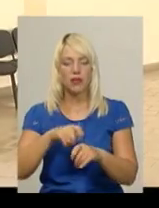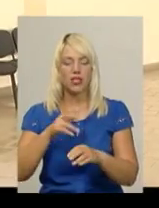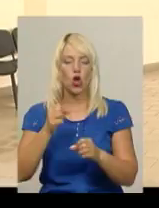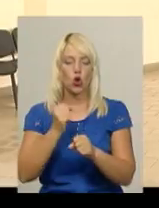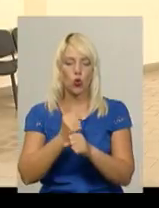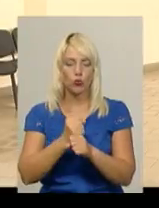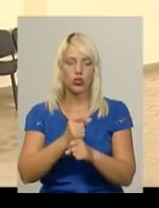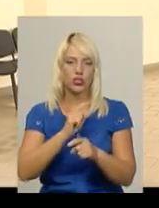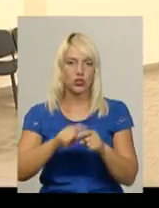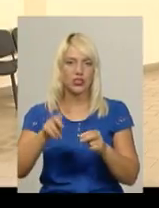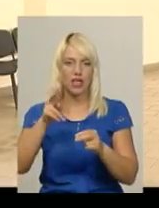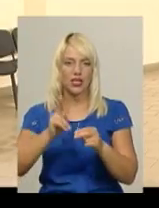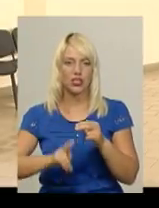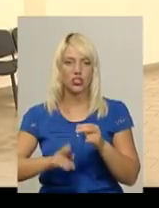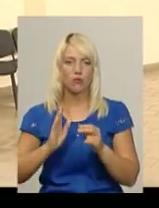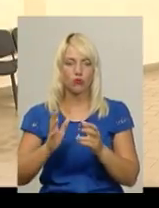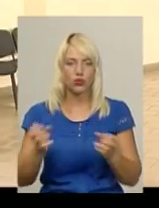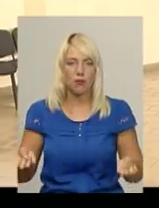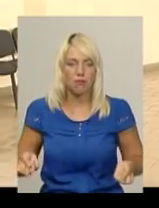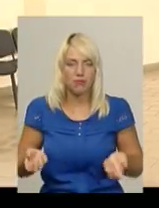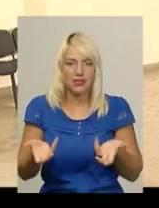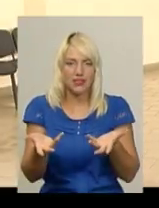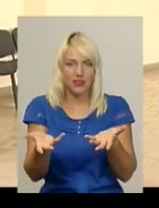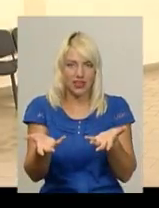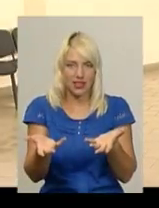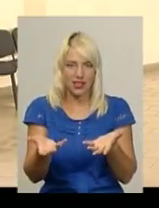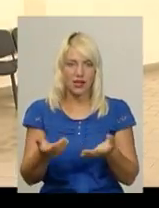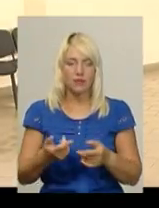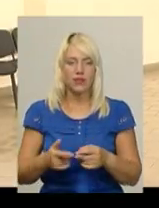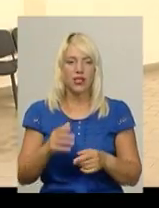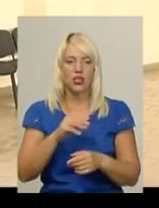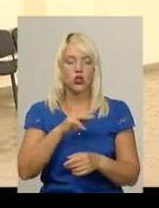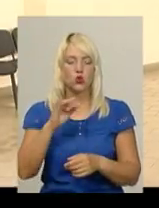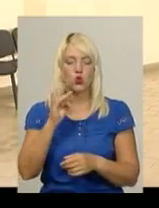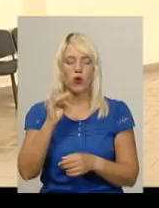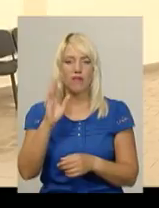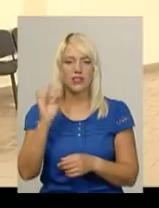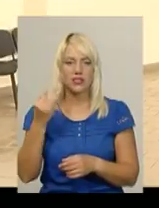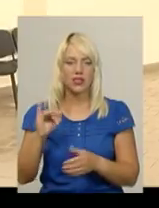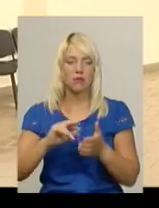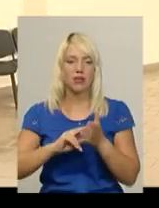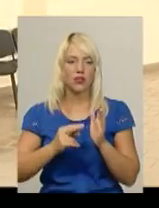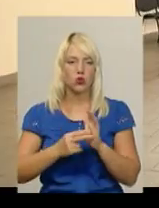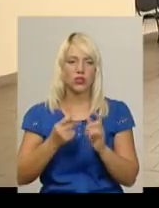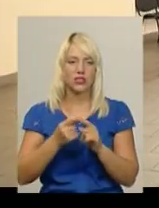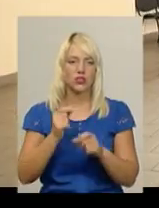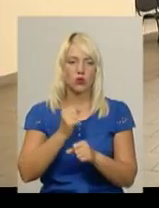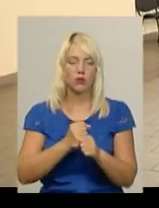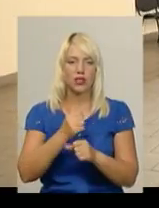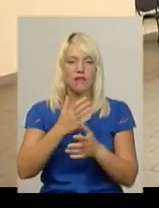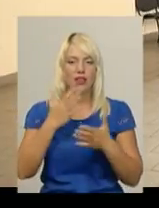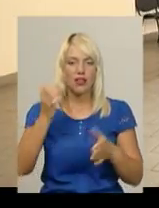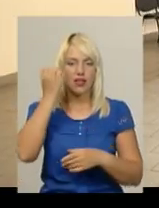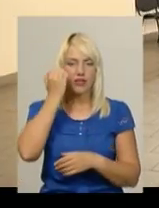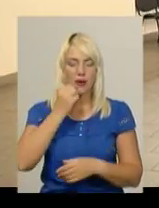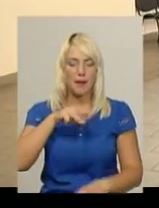інсталяції на підставках і підсвітлення, яке Вжеслав Журавський планує ось це зробити. Велика вдячність